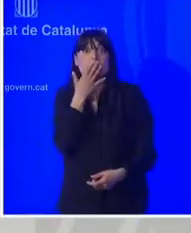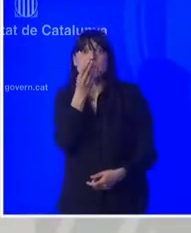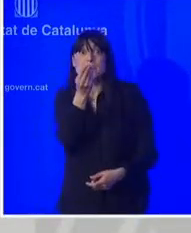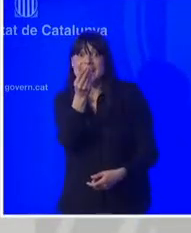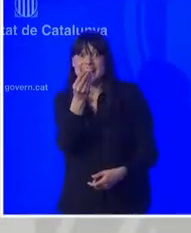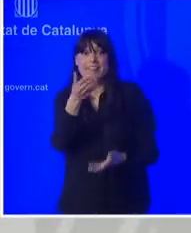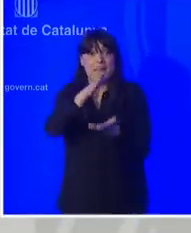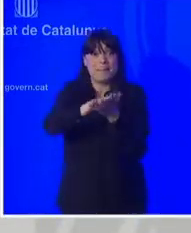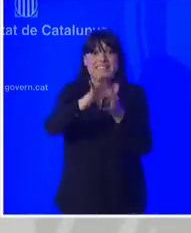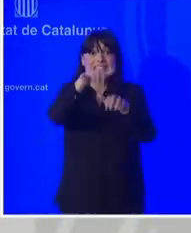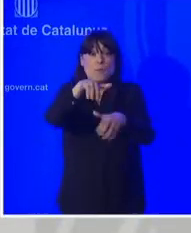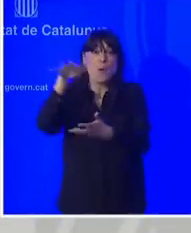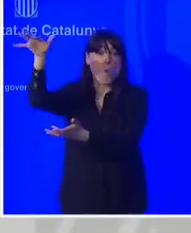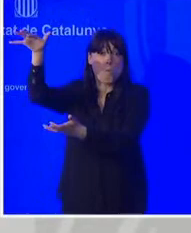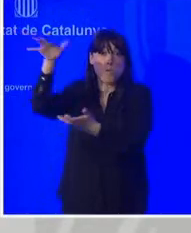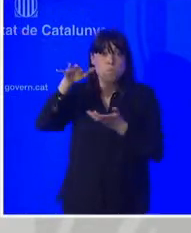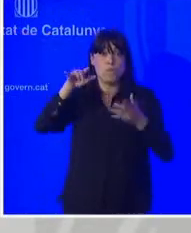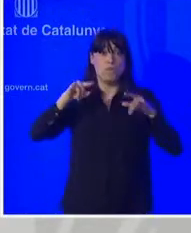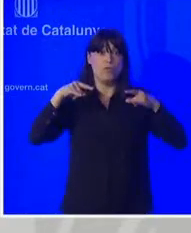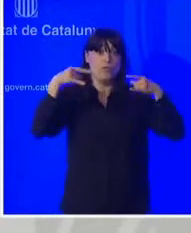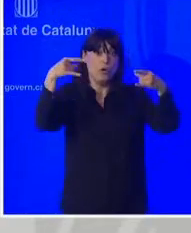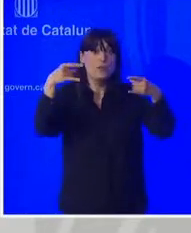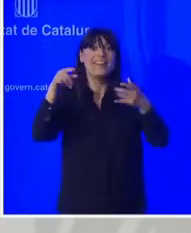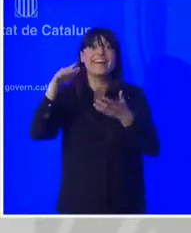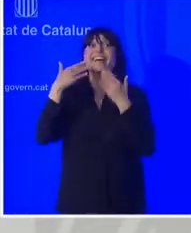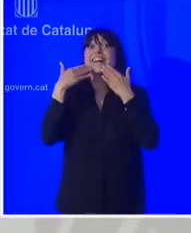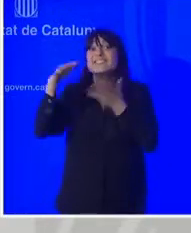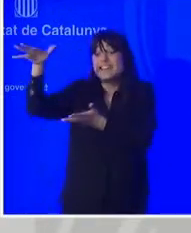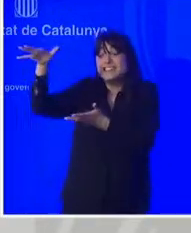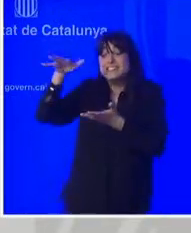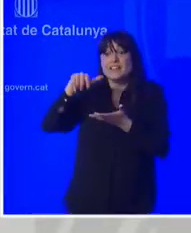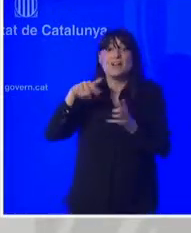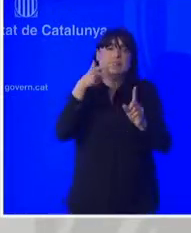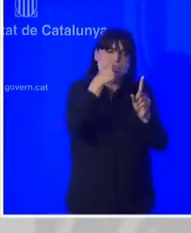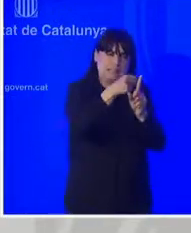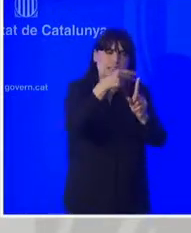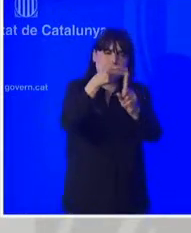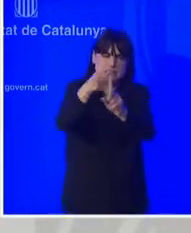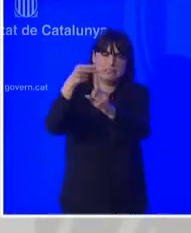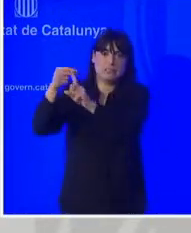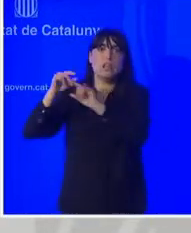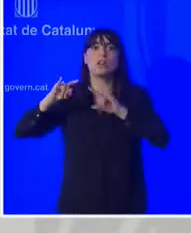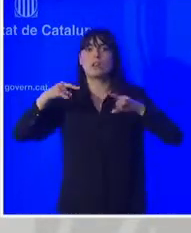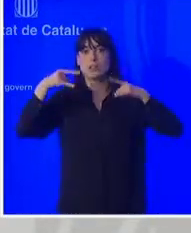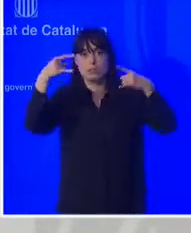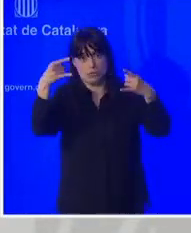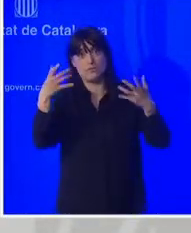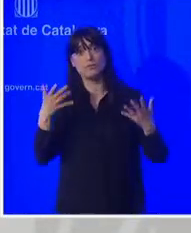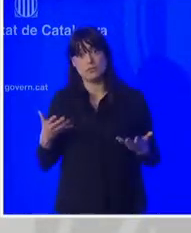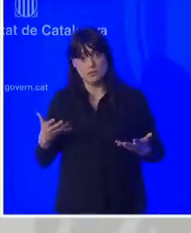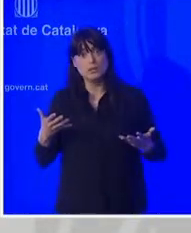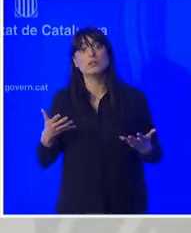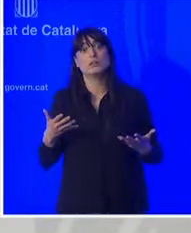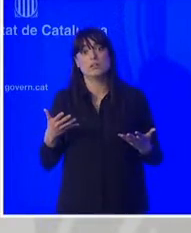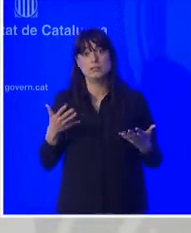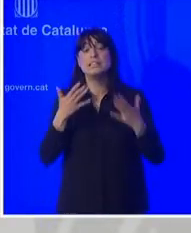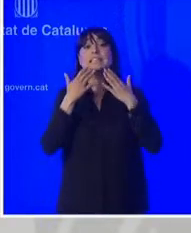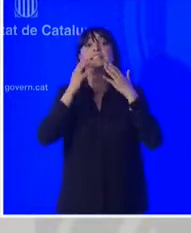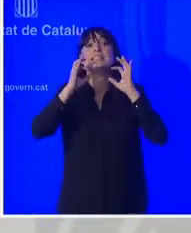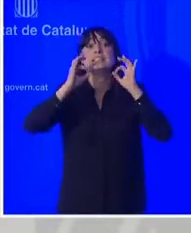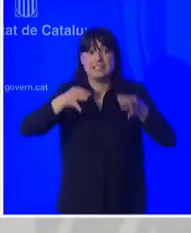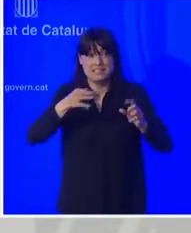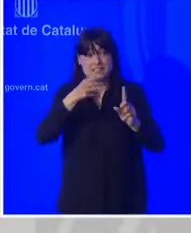arribaran moltes més vacunes que ens permetran afrontar i abordar massivament aquesta vacunació fet que ens permetria